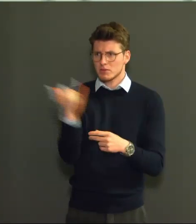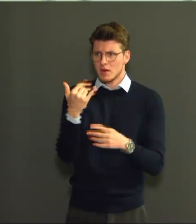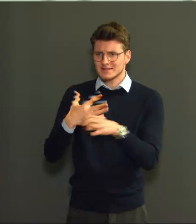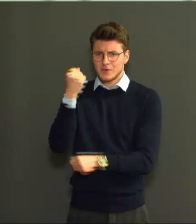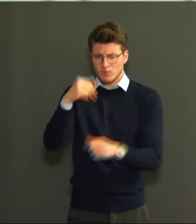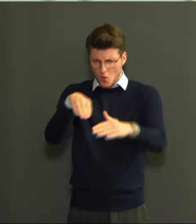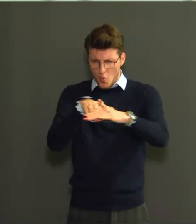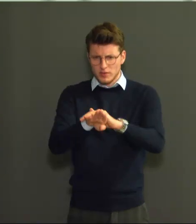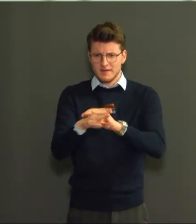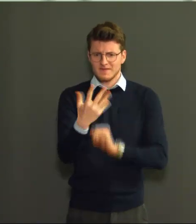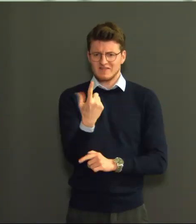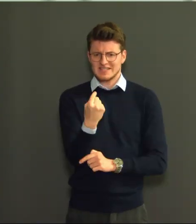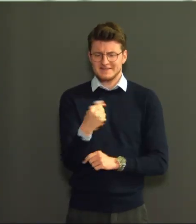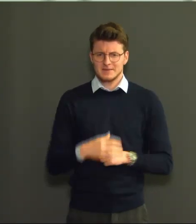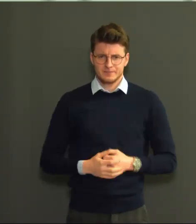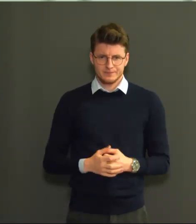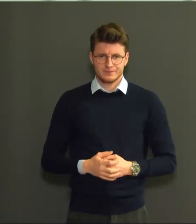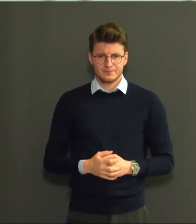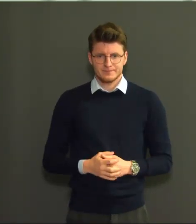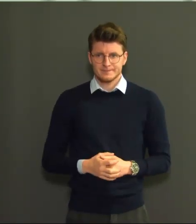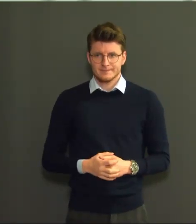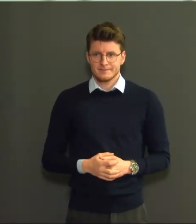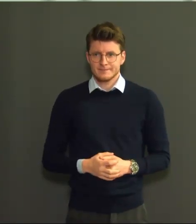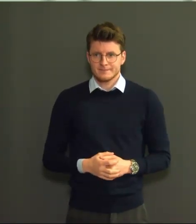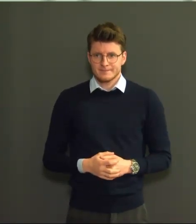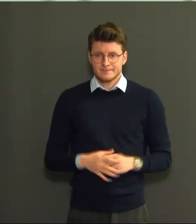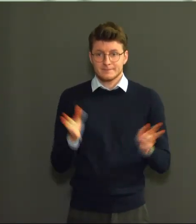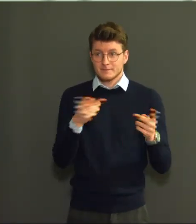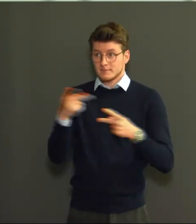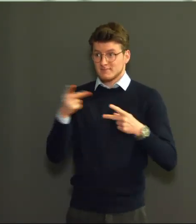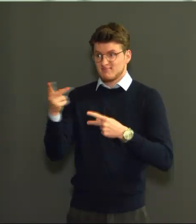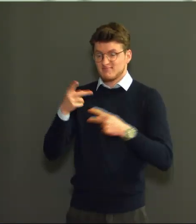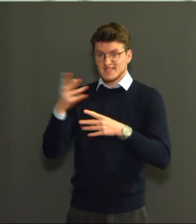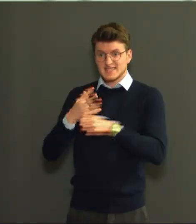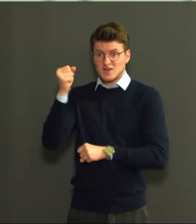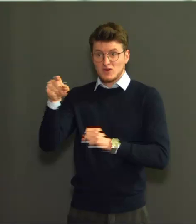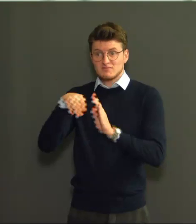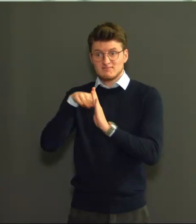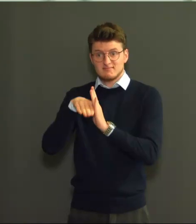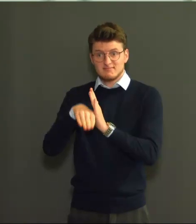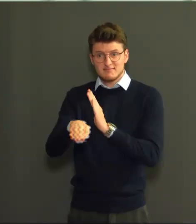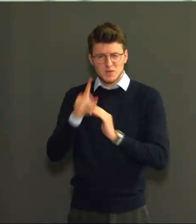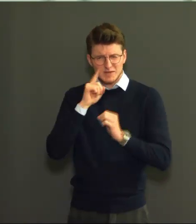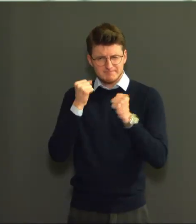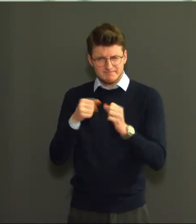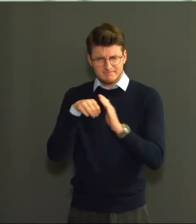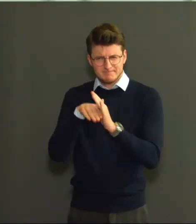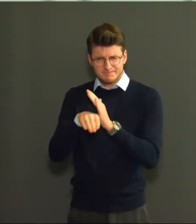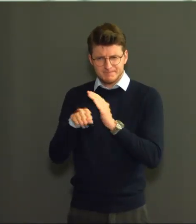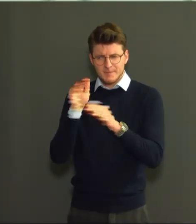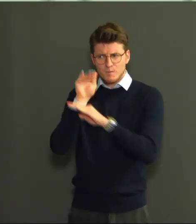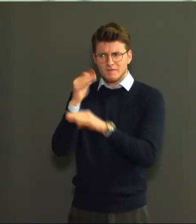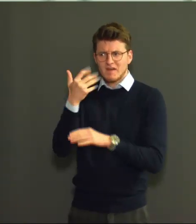ziekenhuisopnames vooral dalen bij de 60-plussers, terwijl de opnames bij de jongere leeftijden